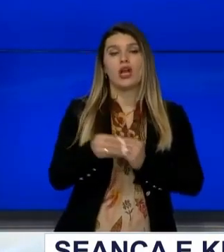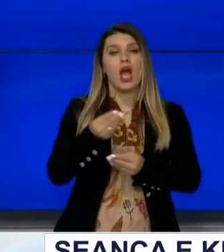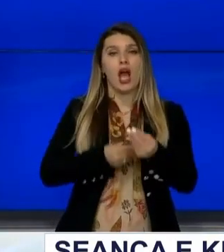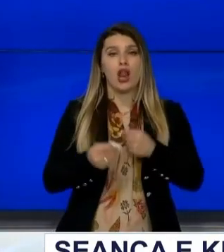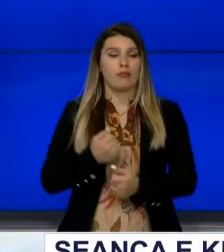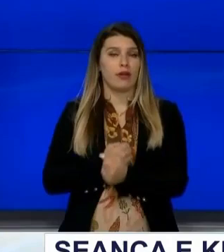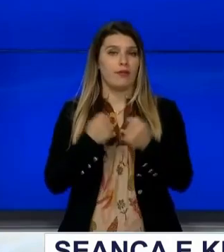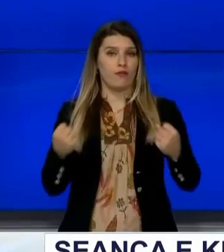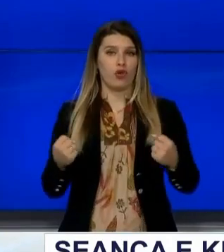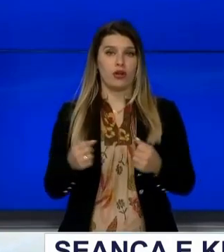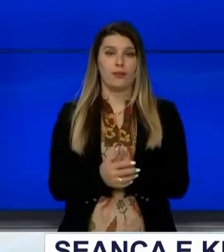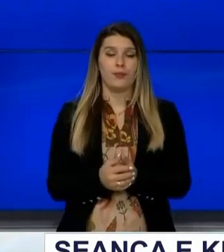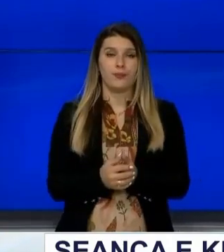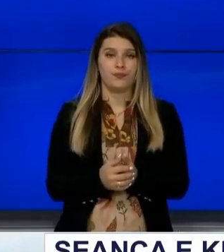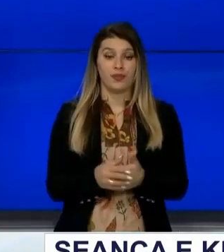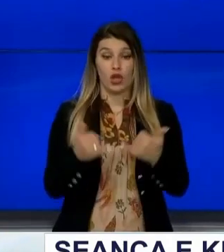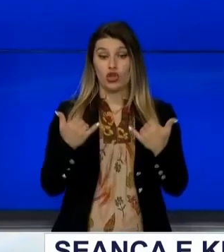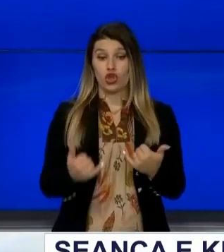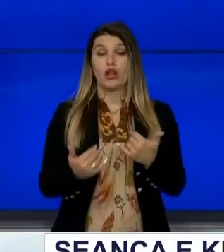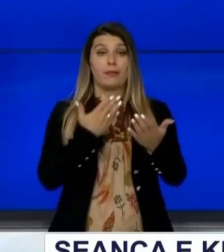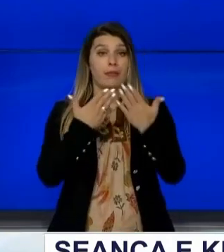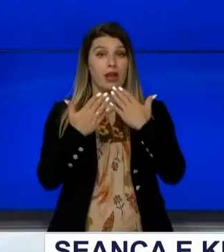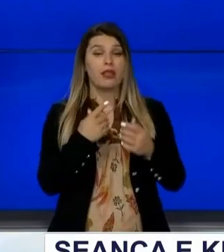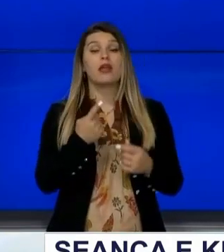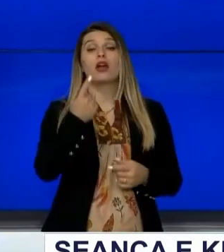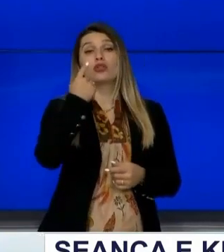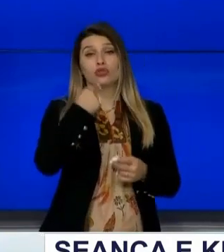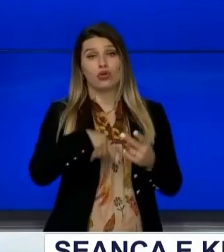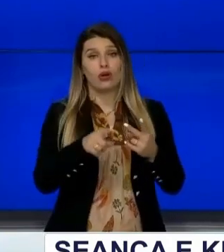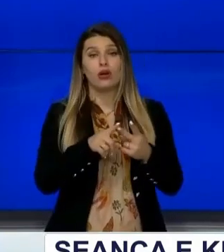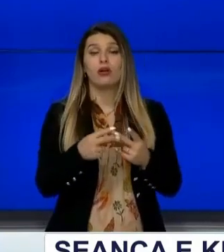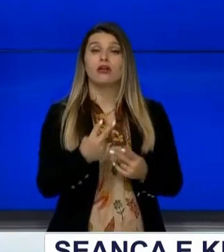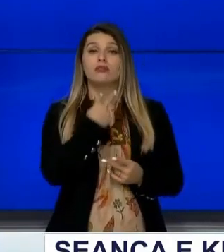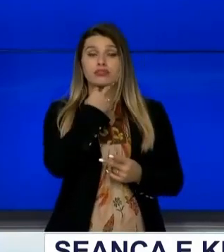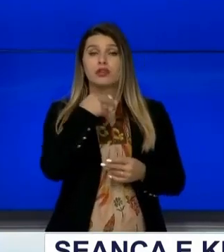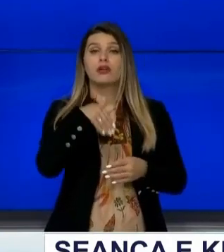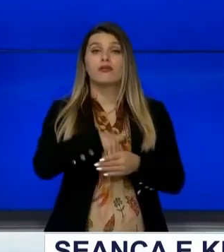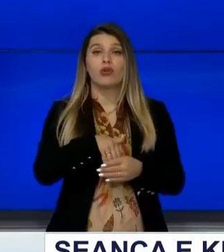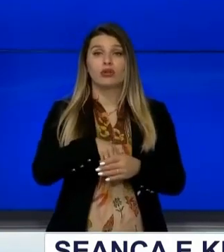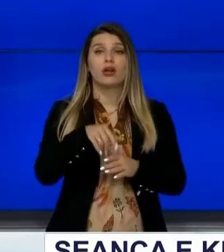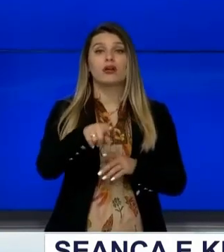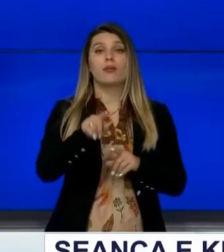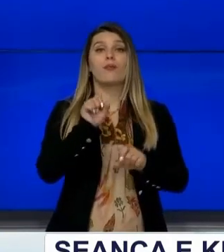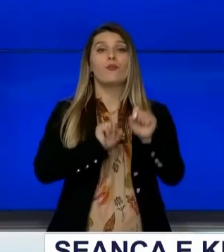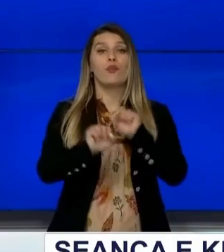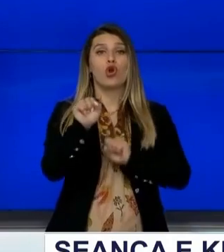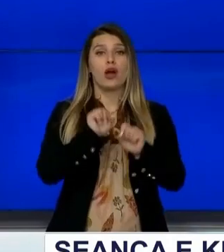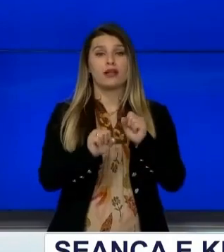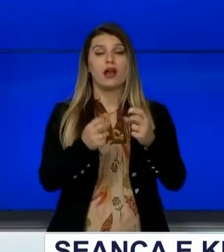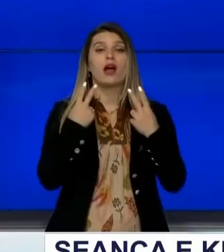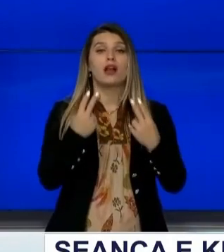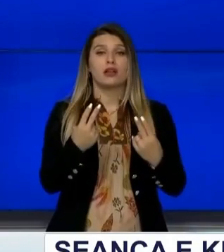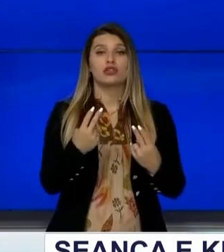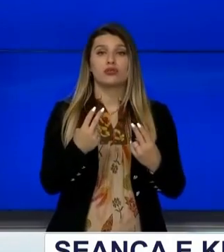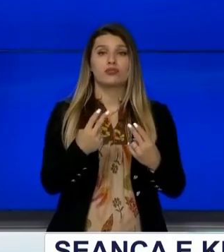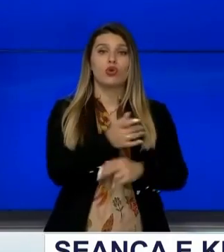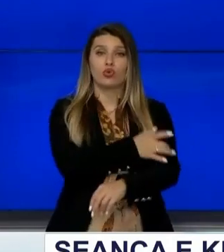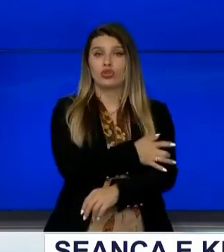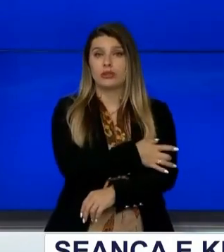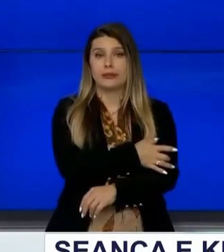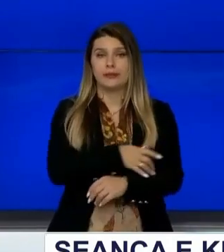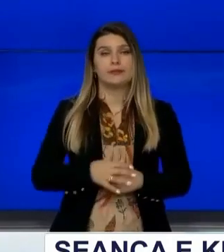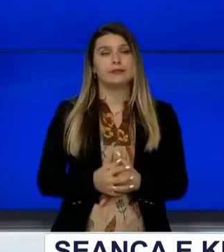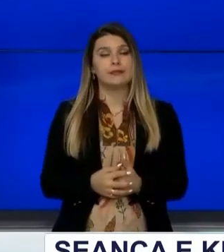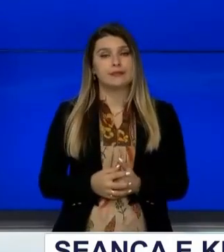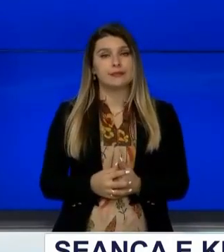ekonomike Në seancën e sotme ka dështuar edhe votimi në parimi projekt ligjit për mbrojtjan e vlerave të luftës e uqëkas